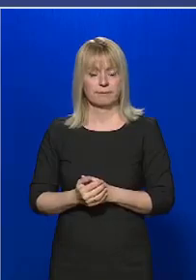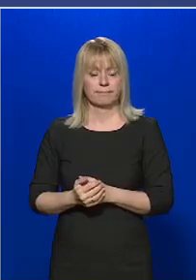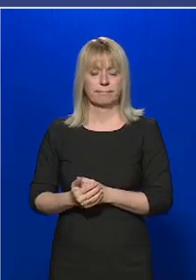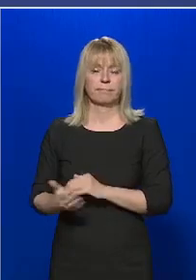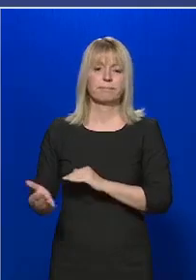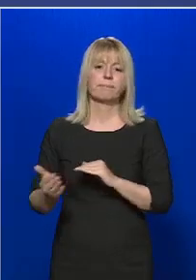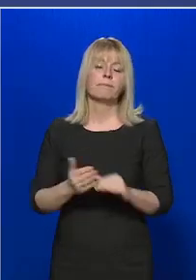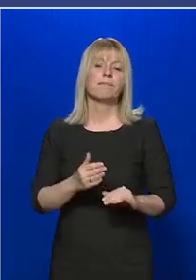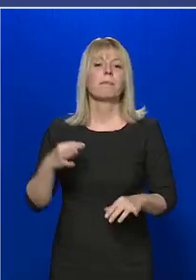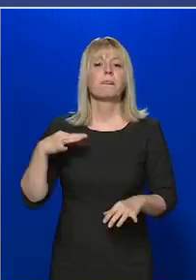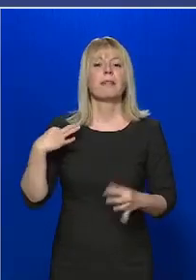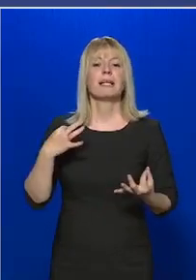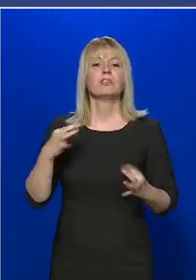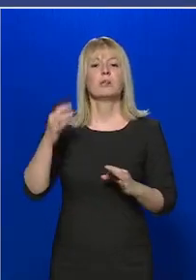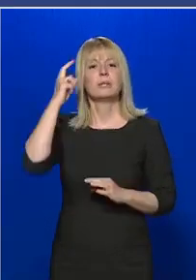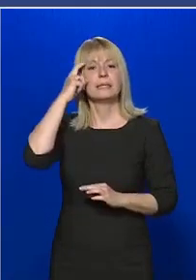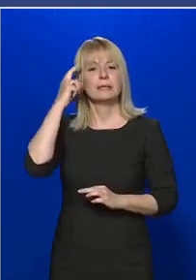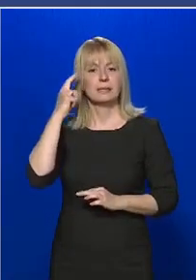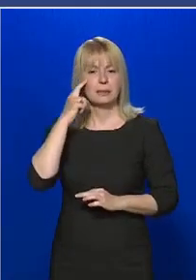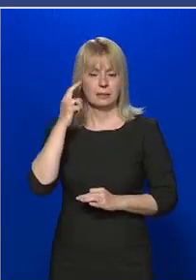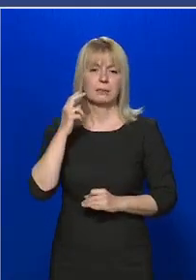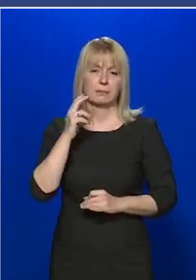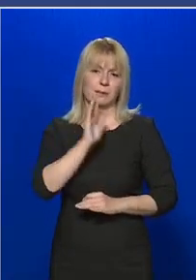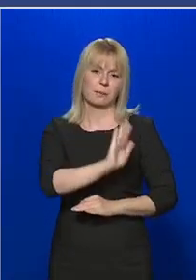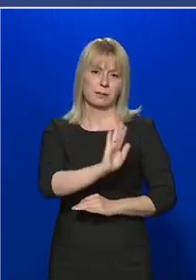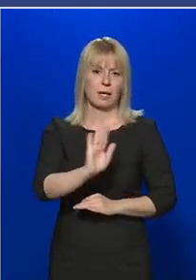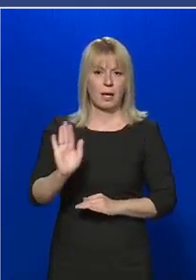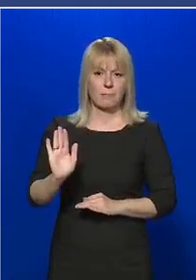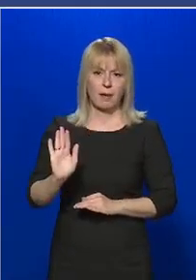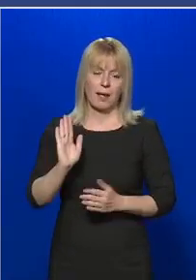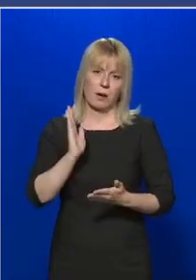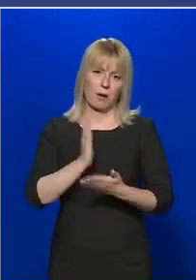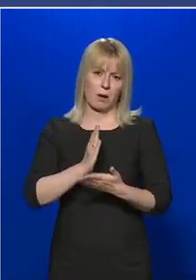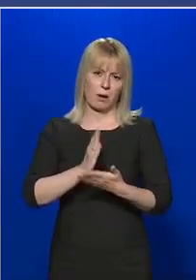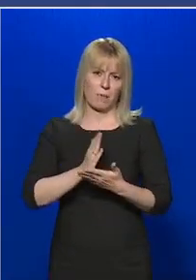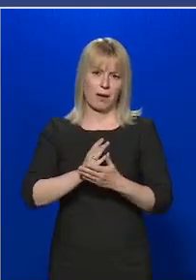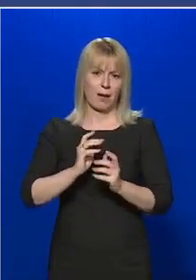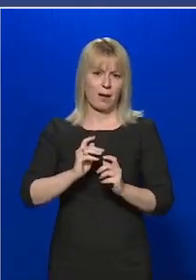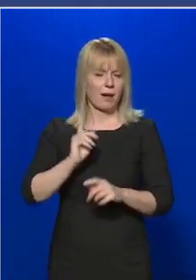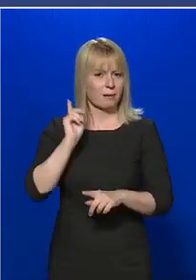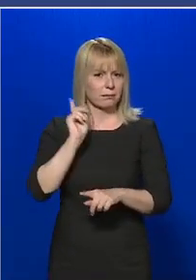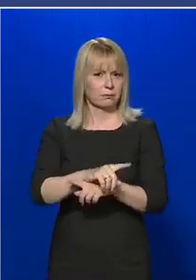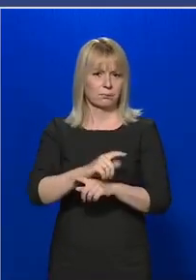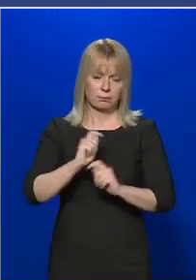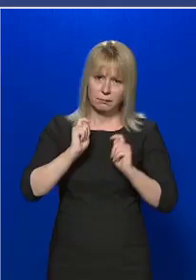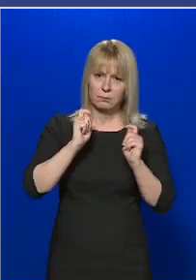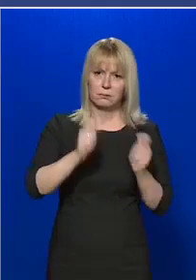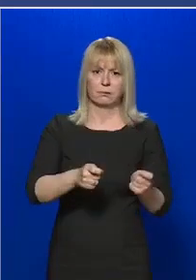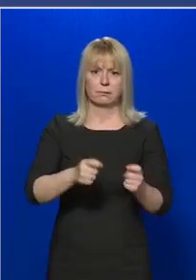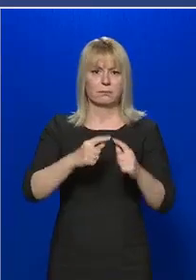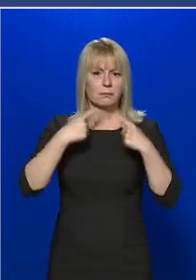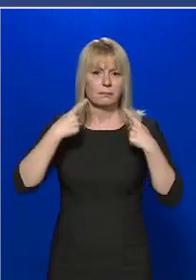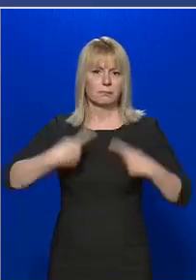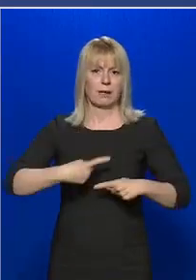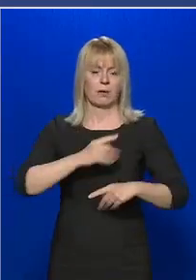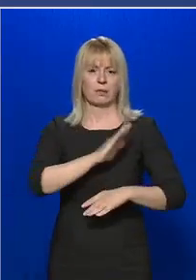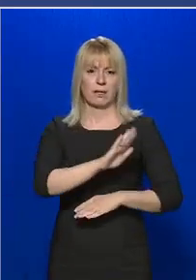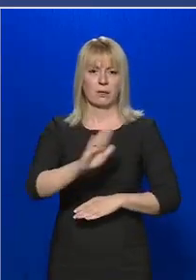Az egészségügyi intézmények számára adtunk egy iránymutatást, hogy